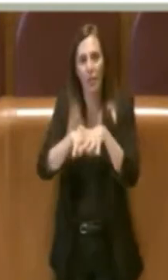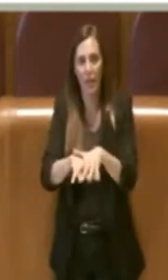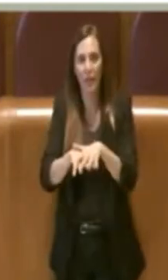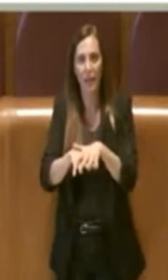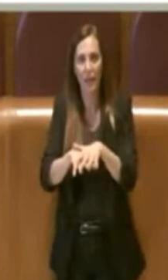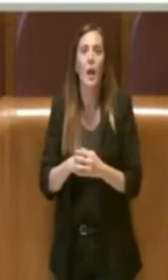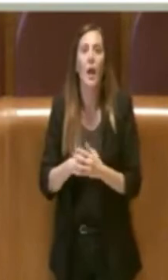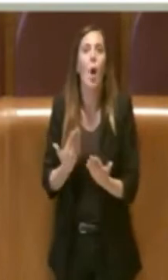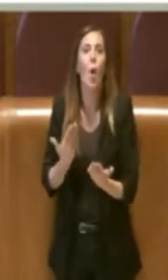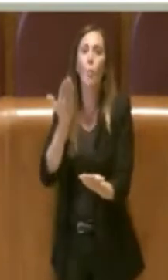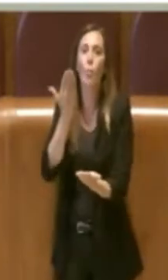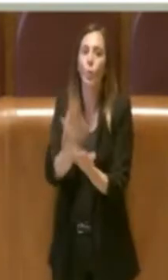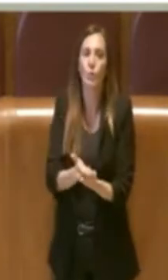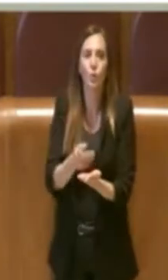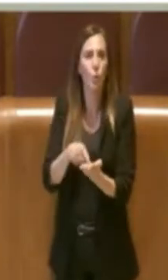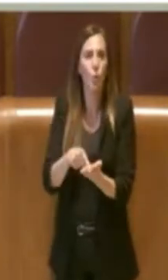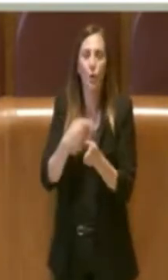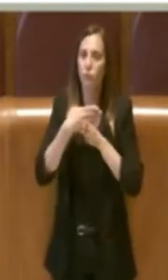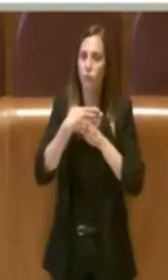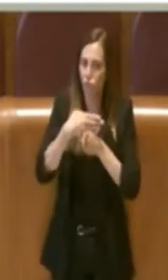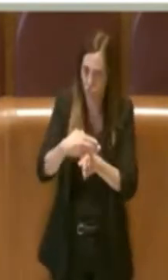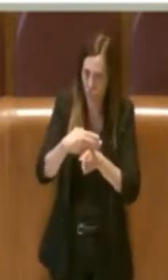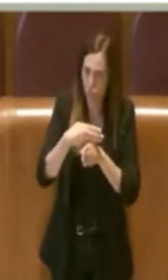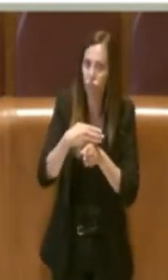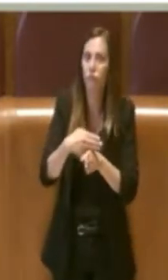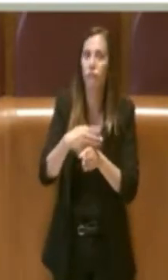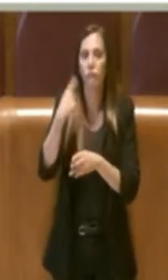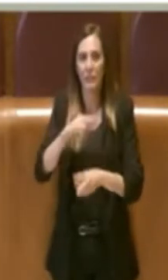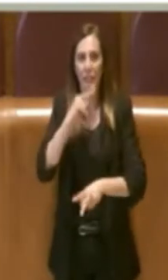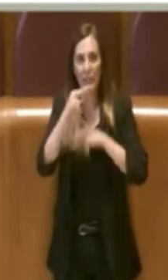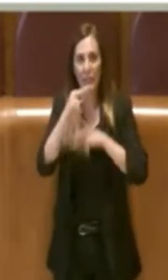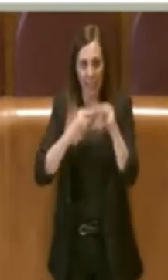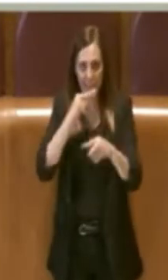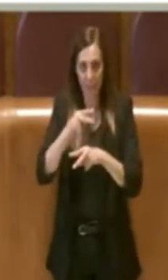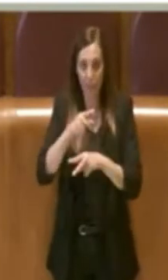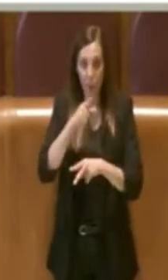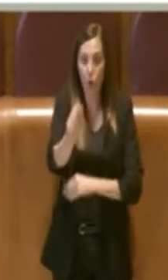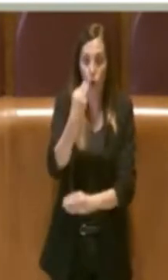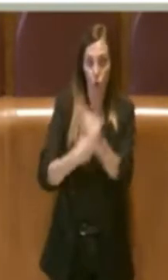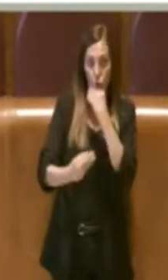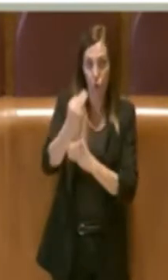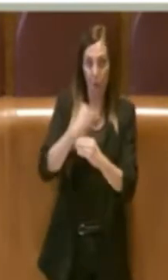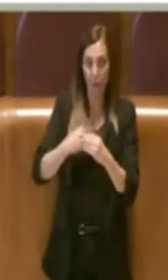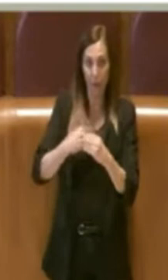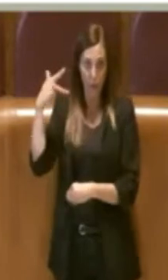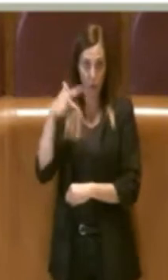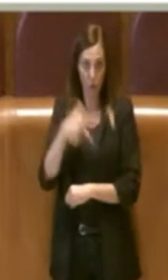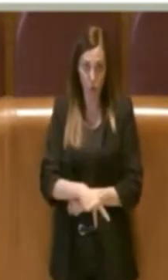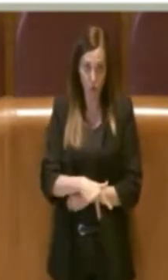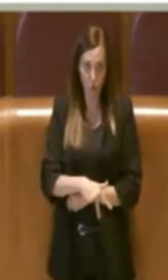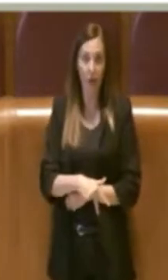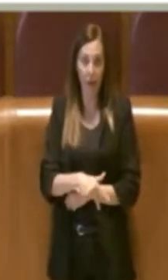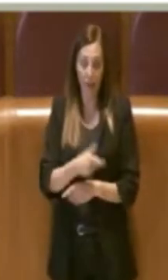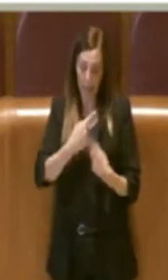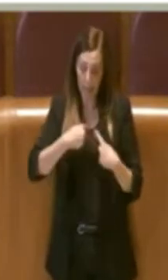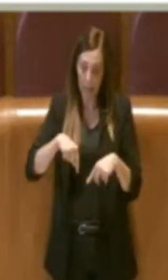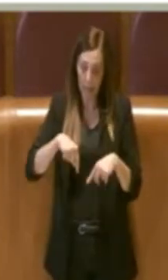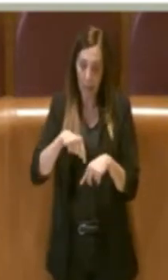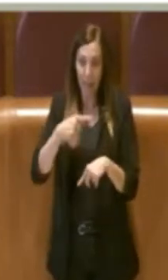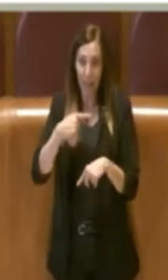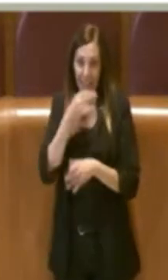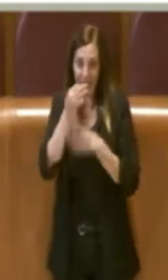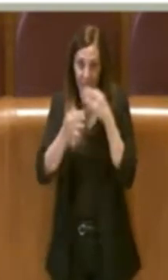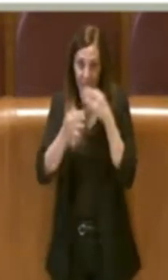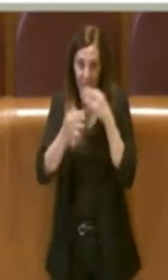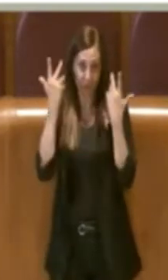La mozione quindi è condivisibile negli intenti generali di rispondere alla crescente domanda sociale, ma come ho spiegato, le modalità illustrate